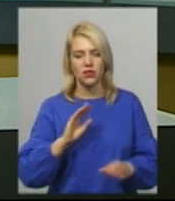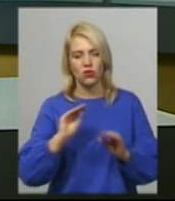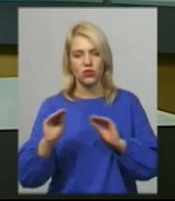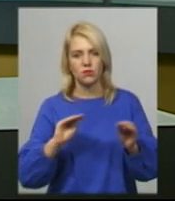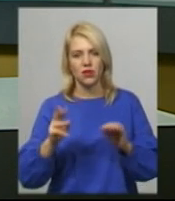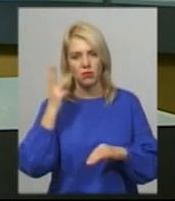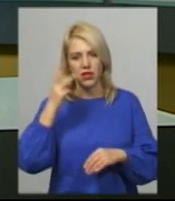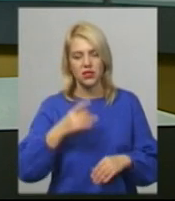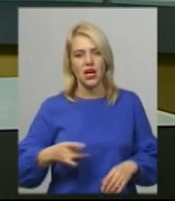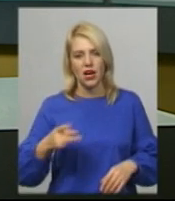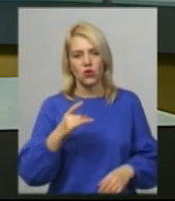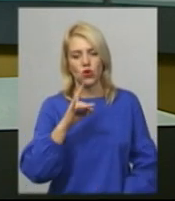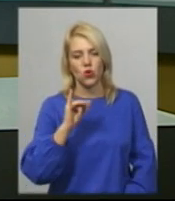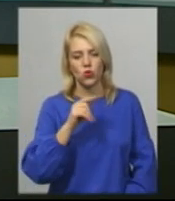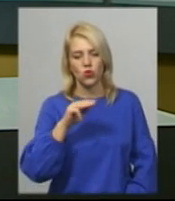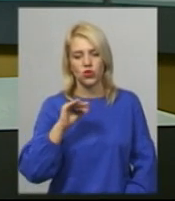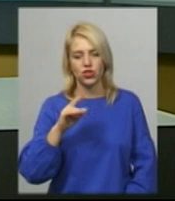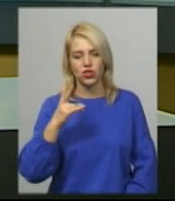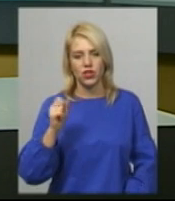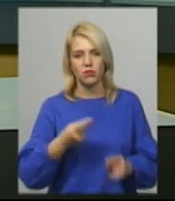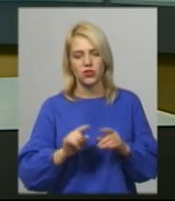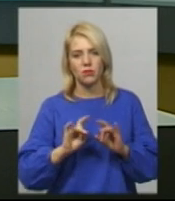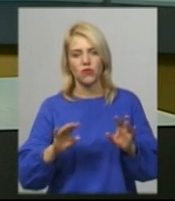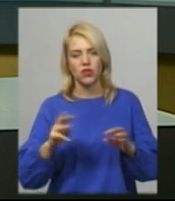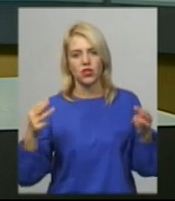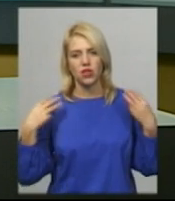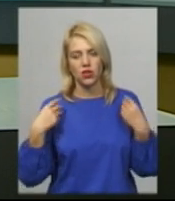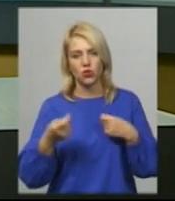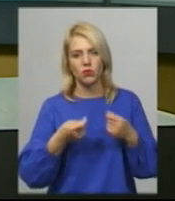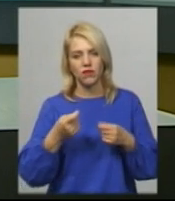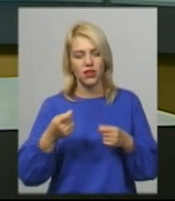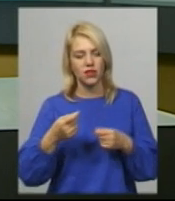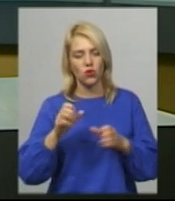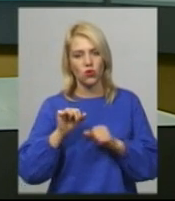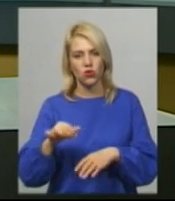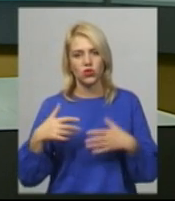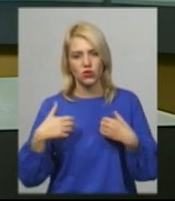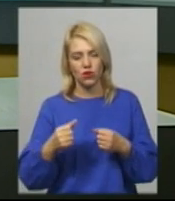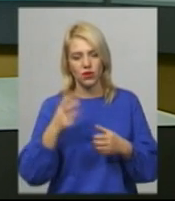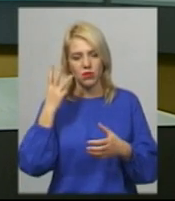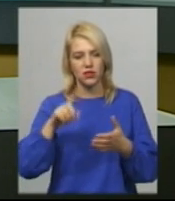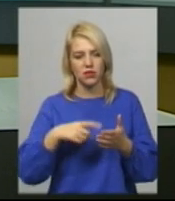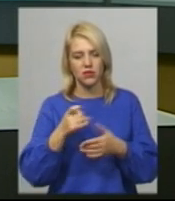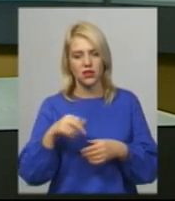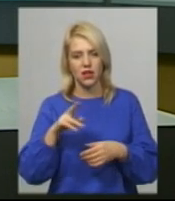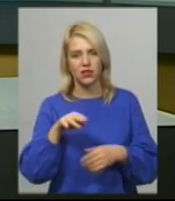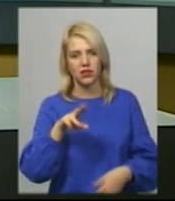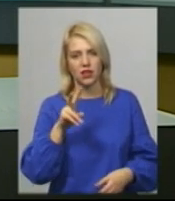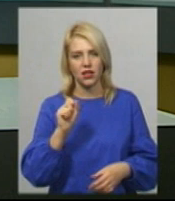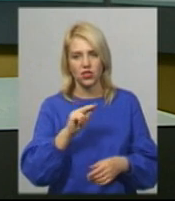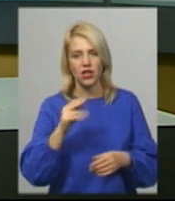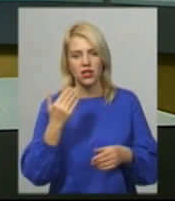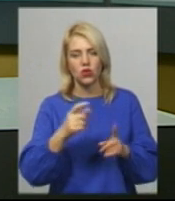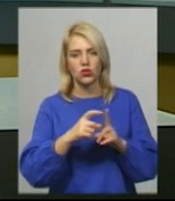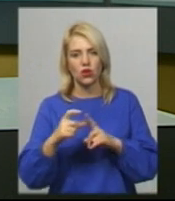мікрорайоні Ужурожична. Про це повідомив начальник управління охорони здоров'я Хмельницької міської ради Борис Ткач. За його словами,